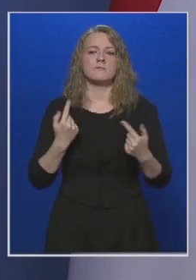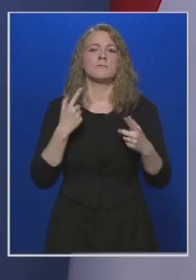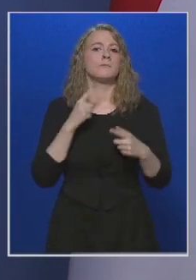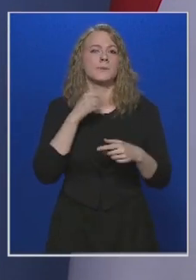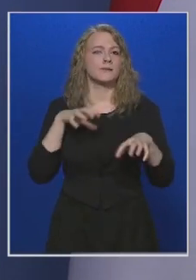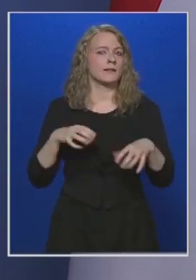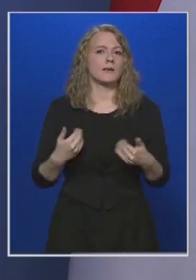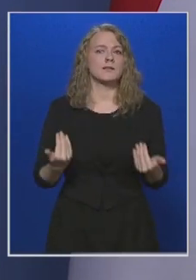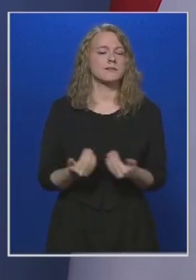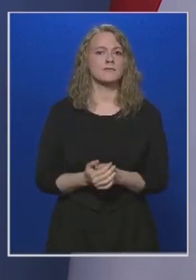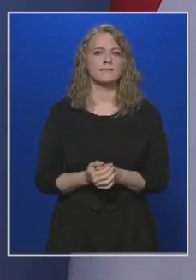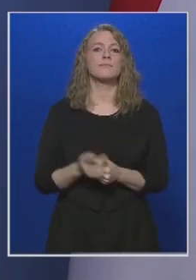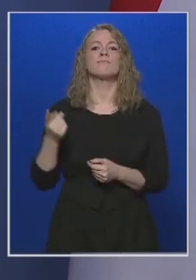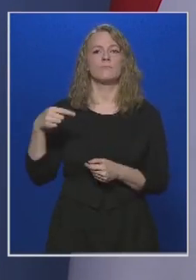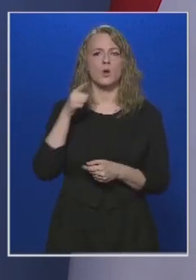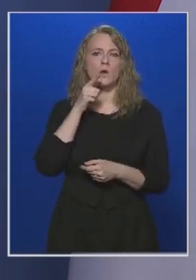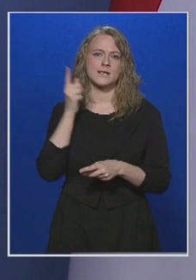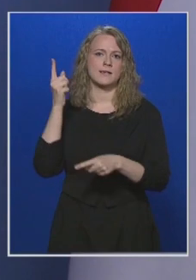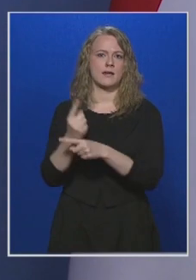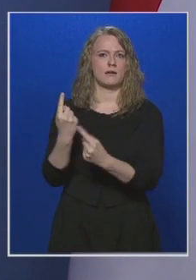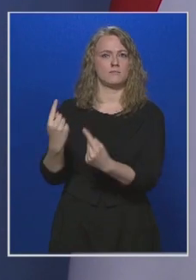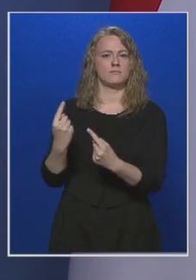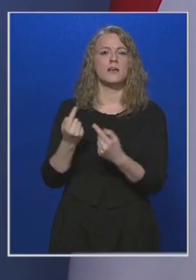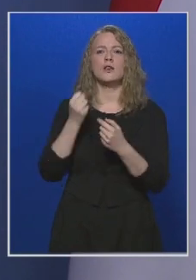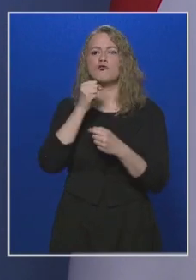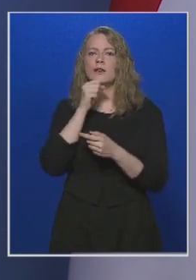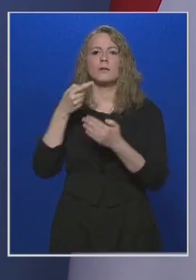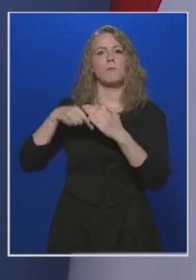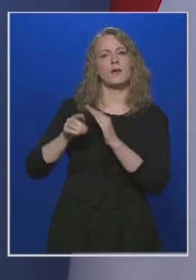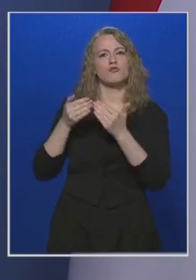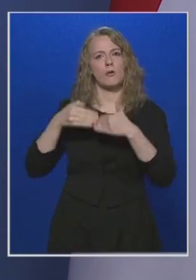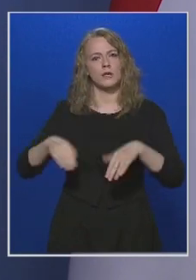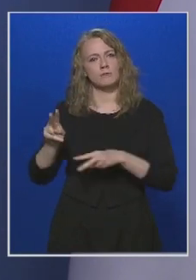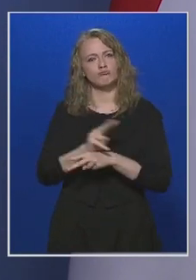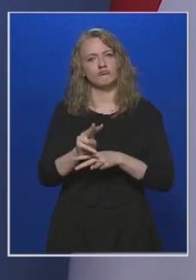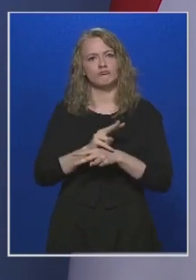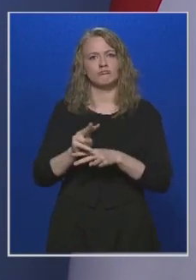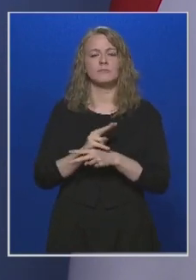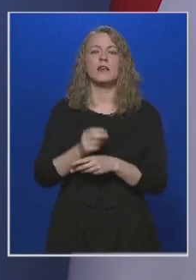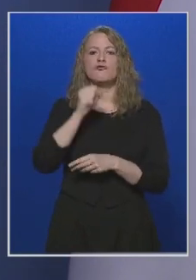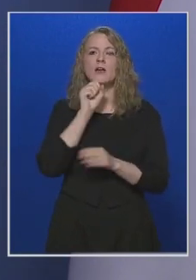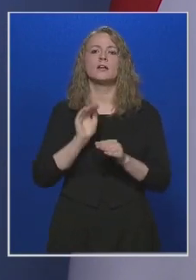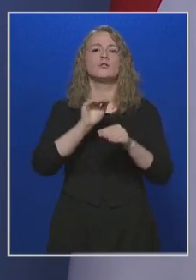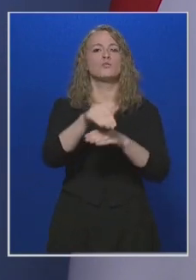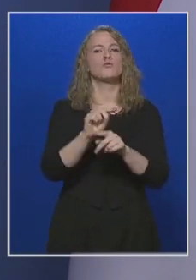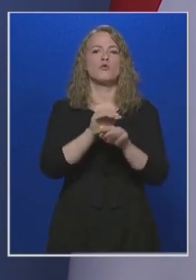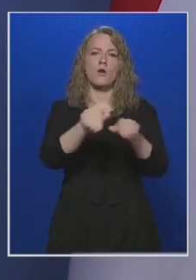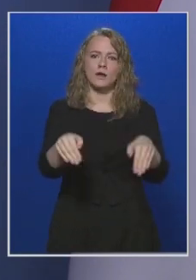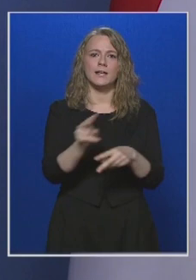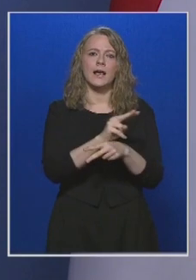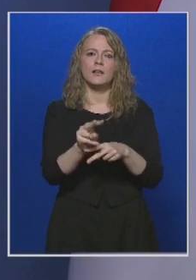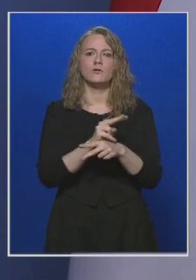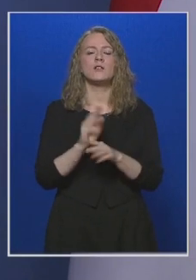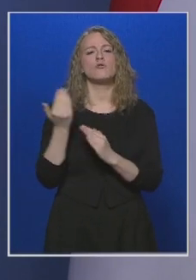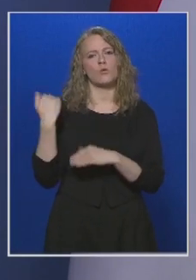ő fogja elrendelni a Sengeni belső határa elnőrzést, és a Sengeni külső határok elnőrzése